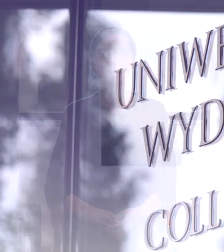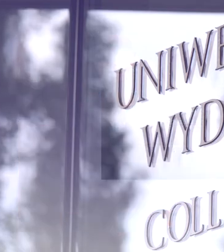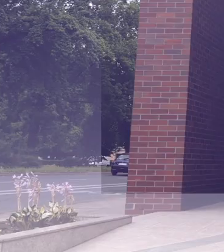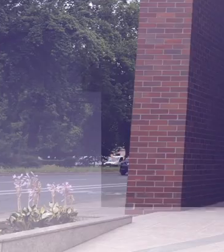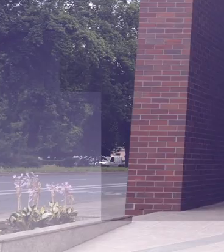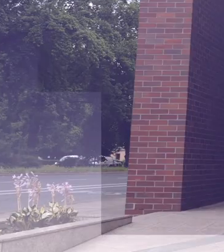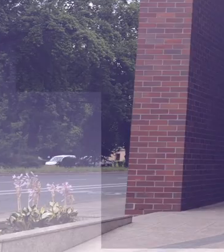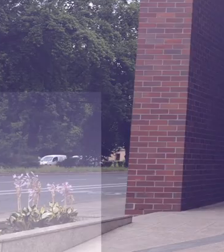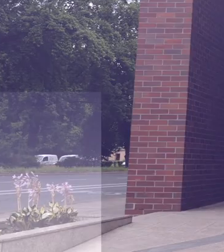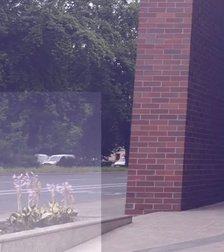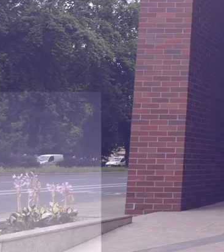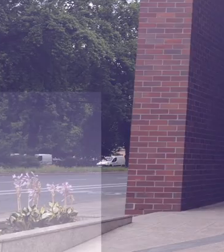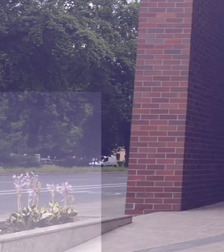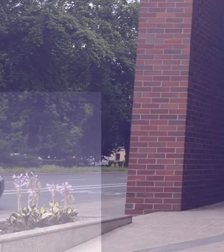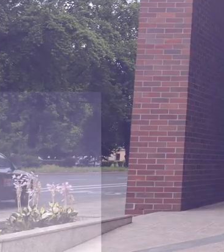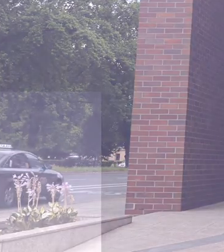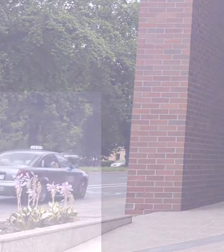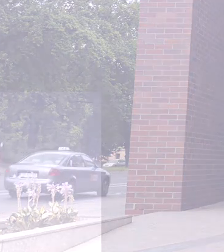muzyka muzyka